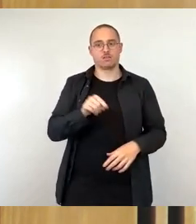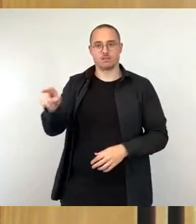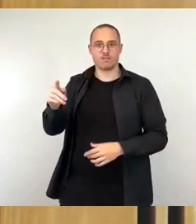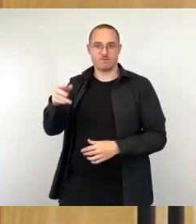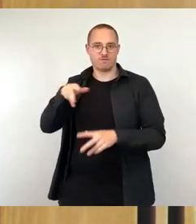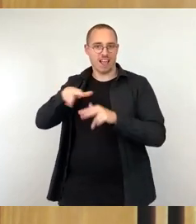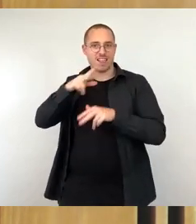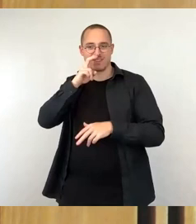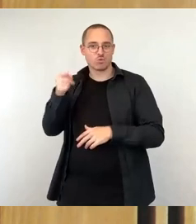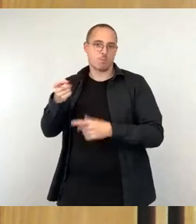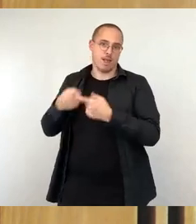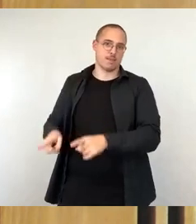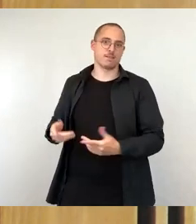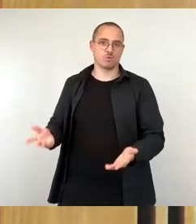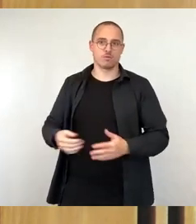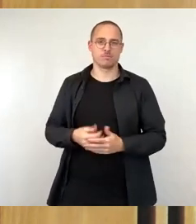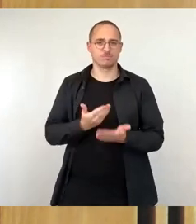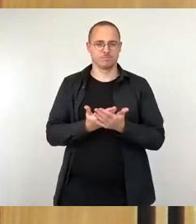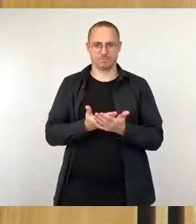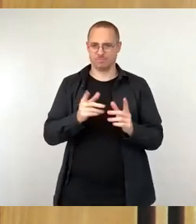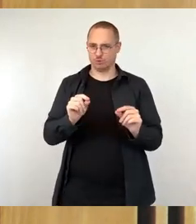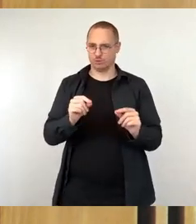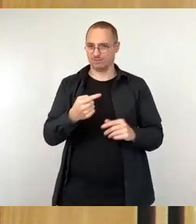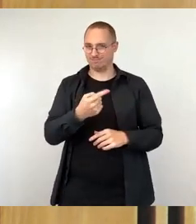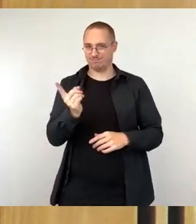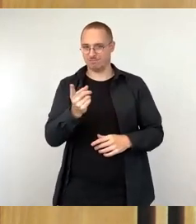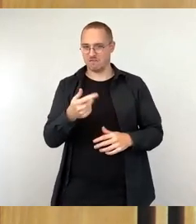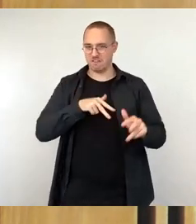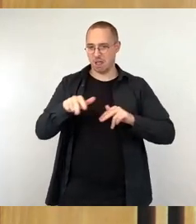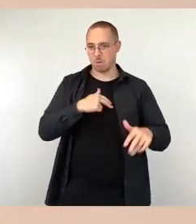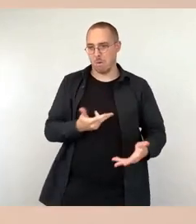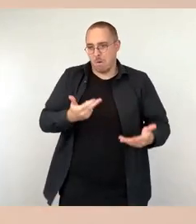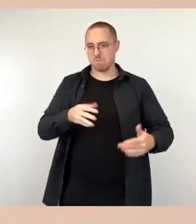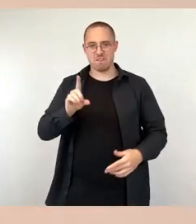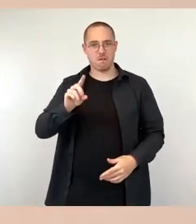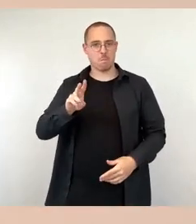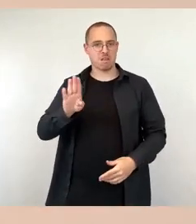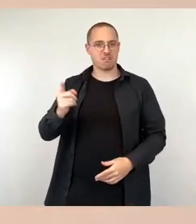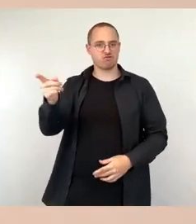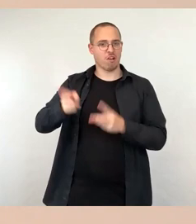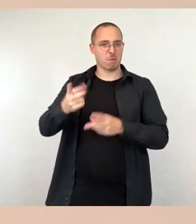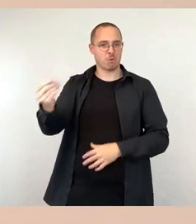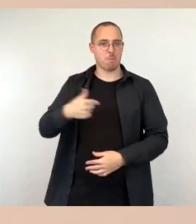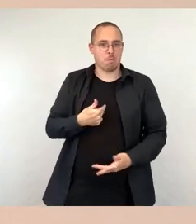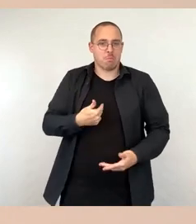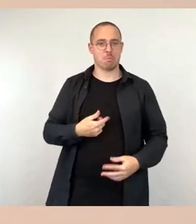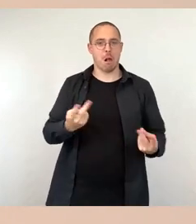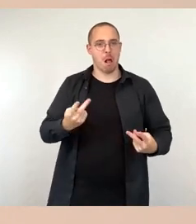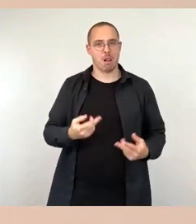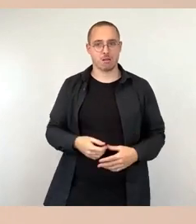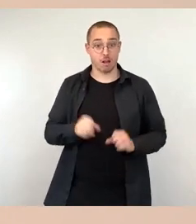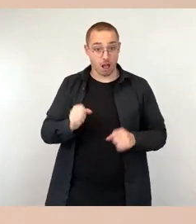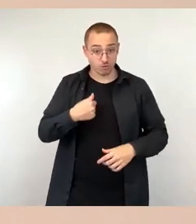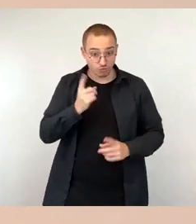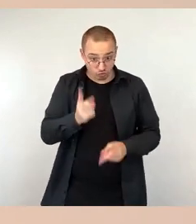es der DVB jetzt Schaden entstanden ist? Kann ich Ihre Worte so interpretieren? Nein. Können Sie es auch begründen?